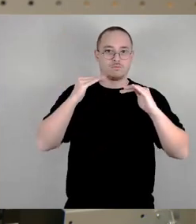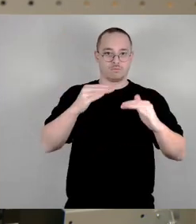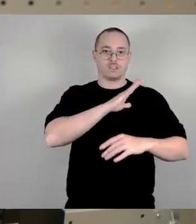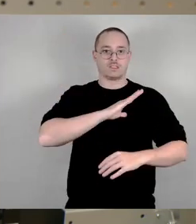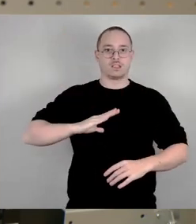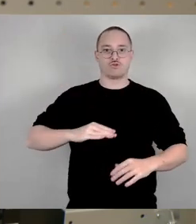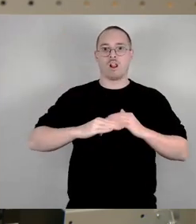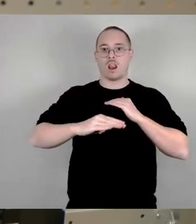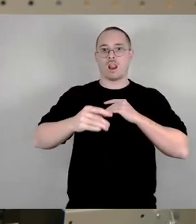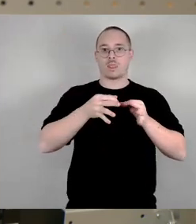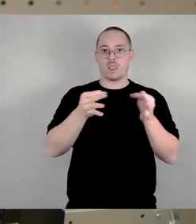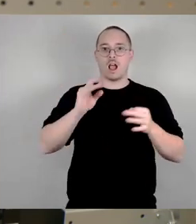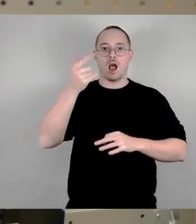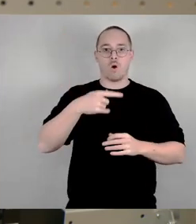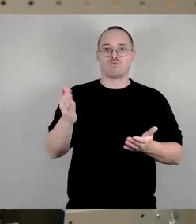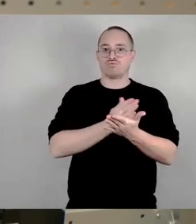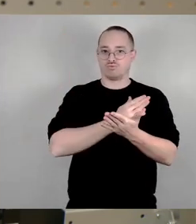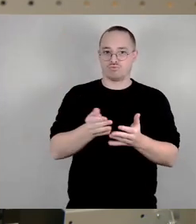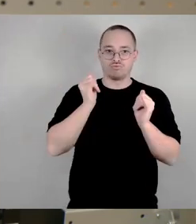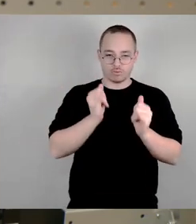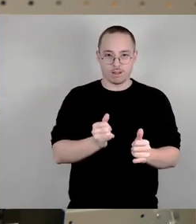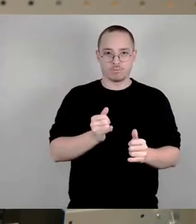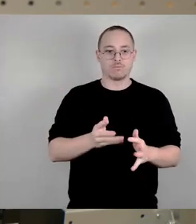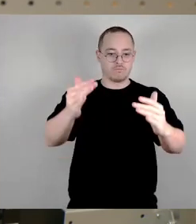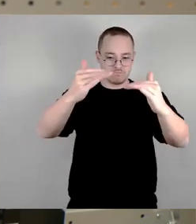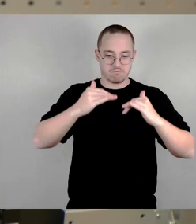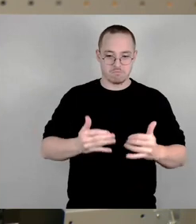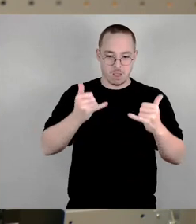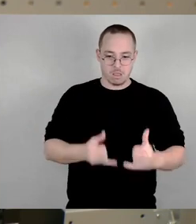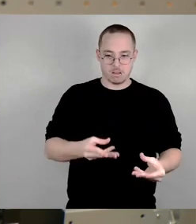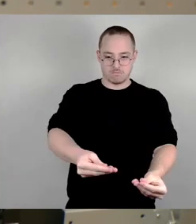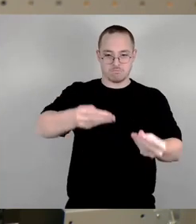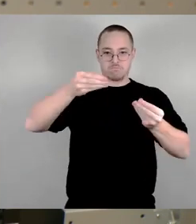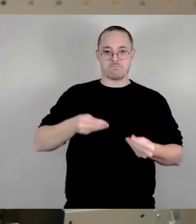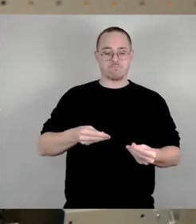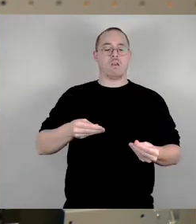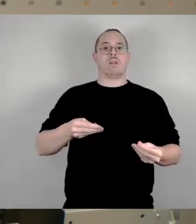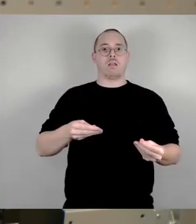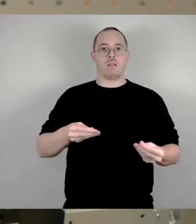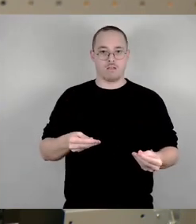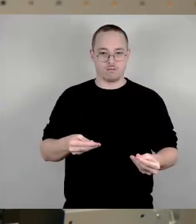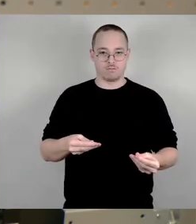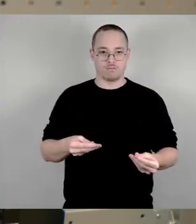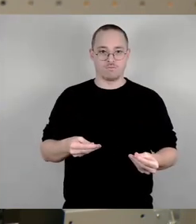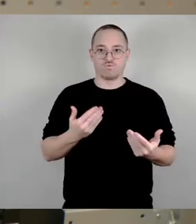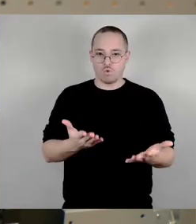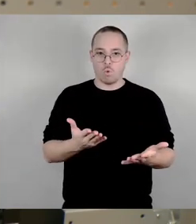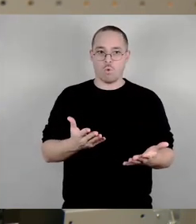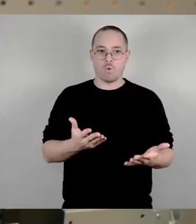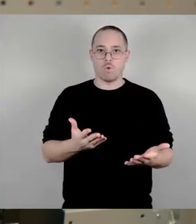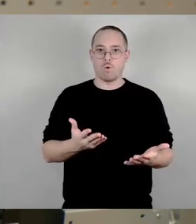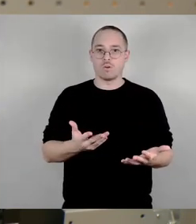So, und jetzt haben wir mal wieder ein Instrument im sozialen Grund- und Bodenrecht,